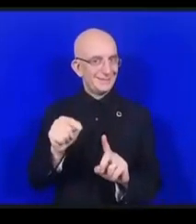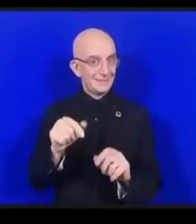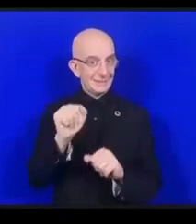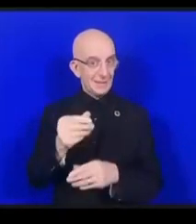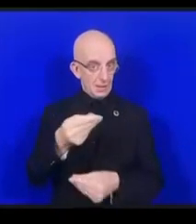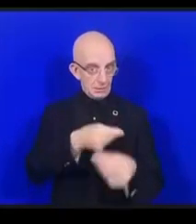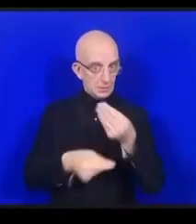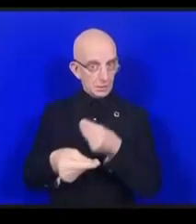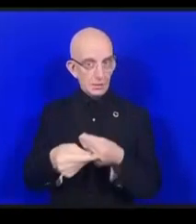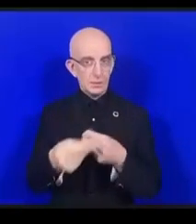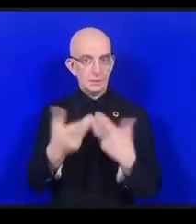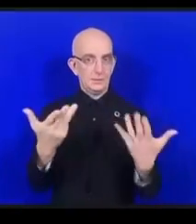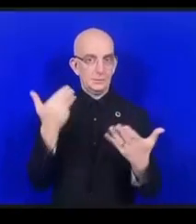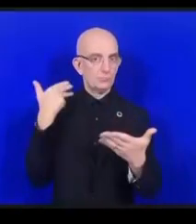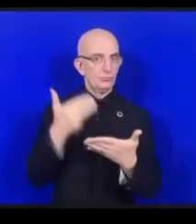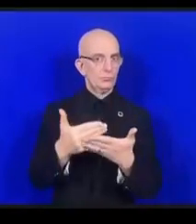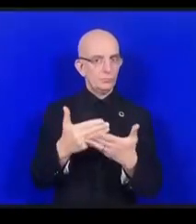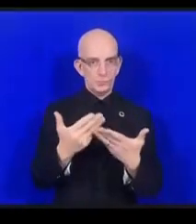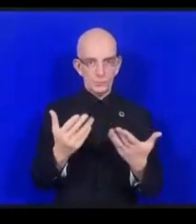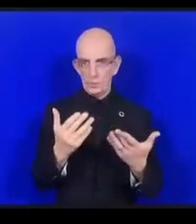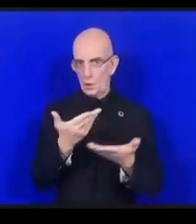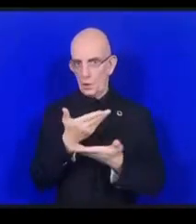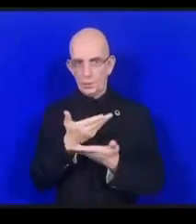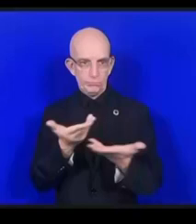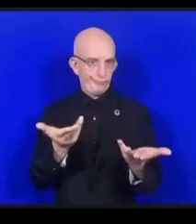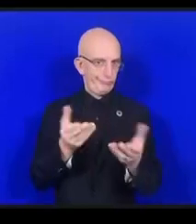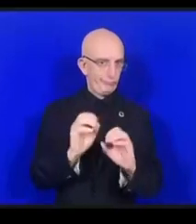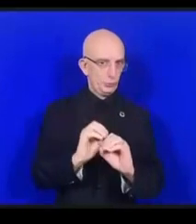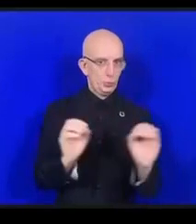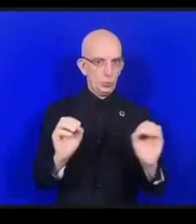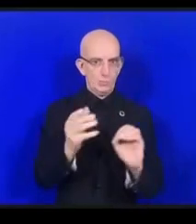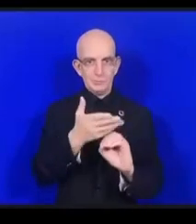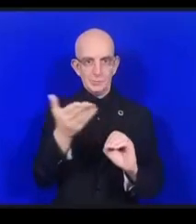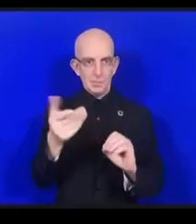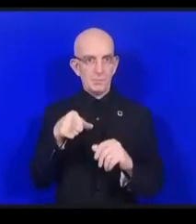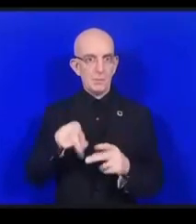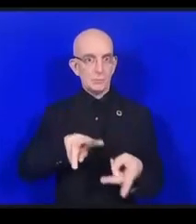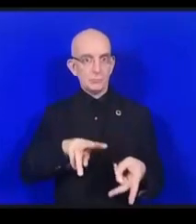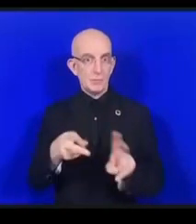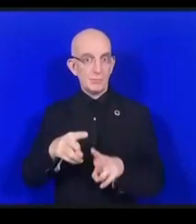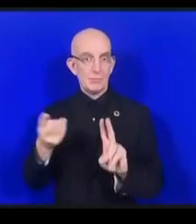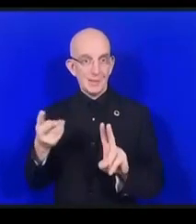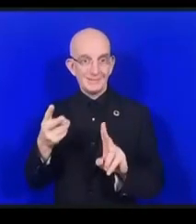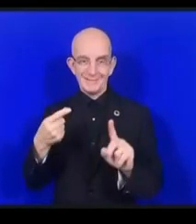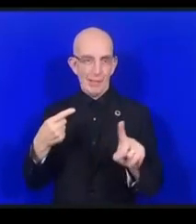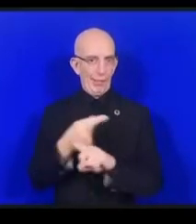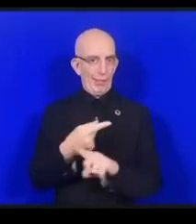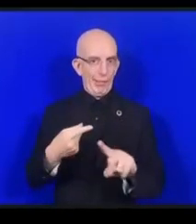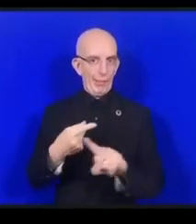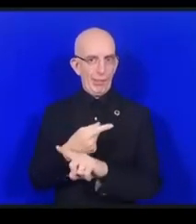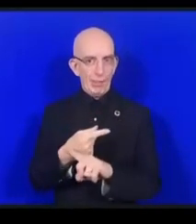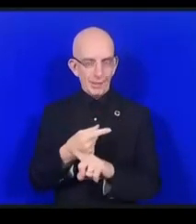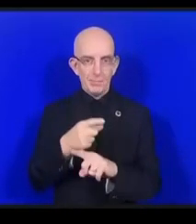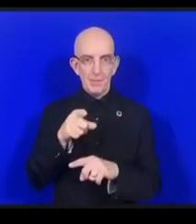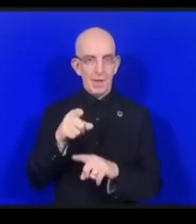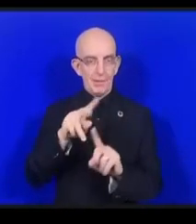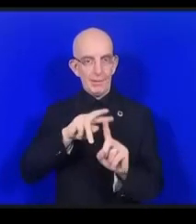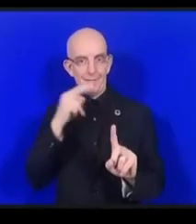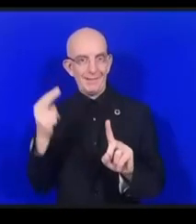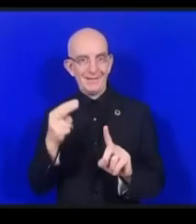une série de choses qui posent problème mais il saute par-dessus ce qu'a dit Wint par exemple